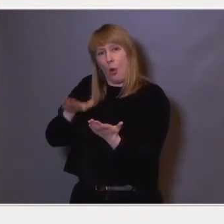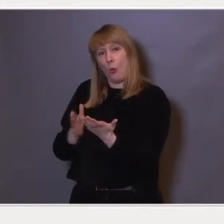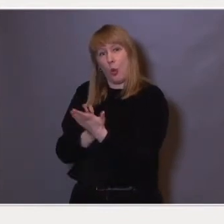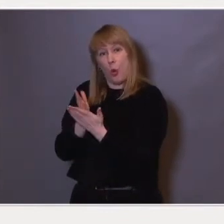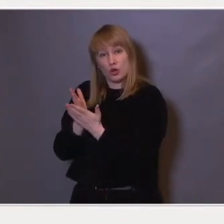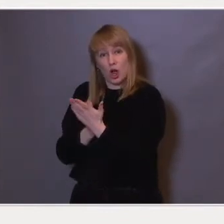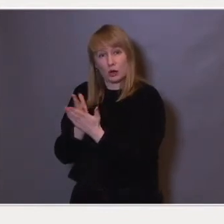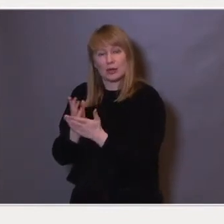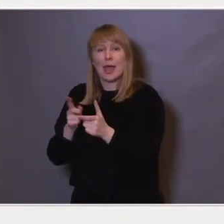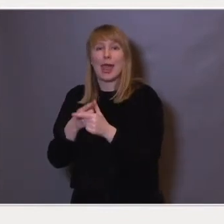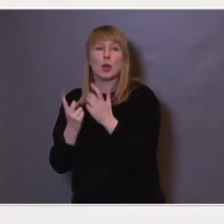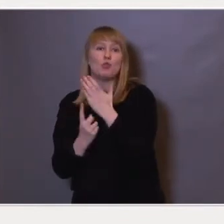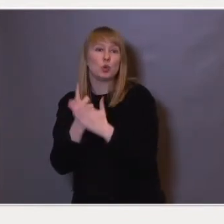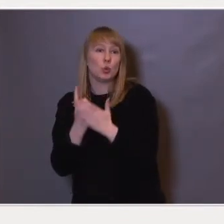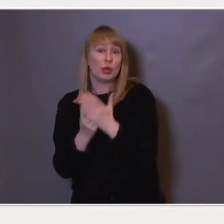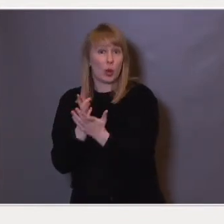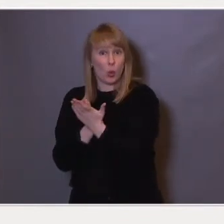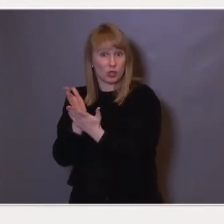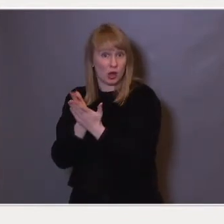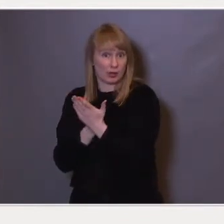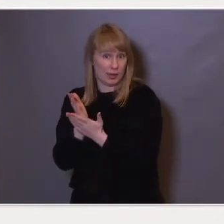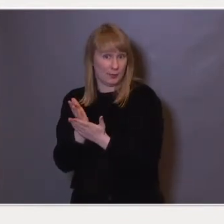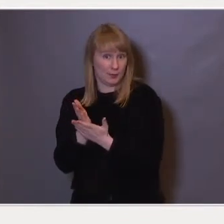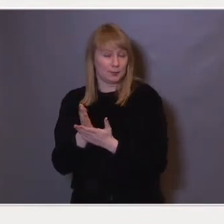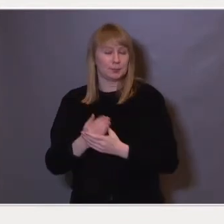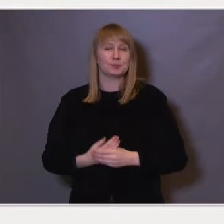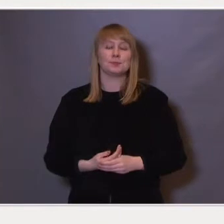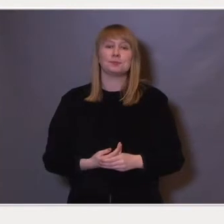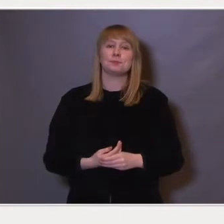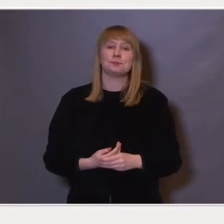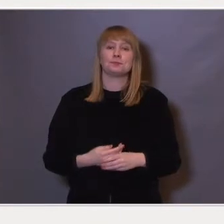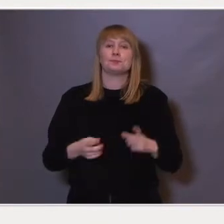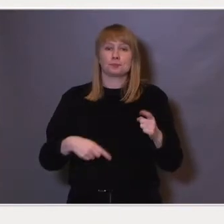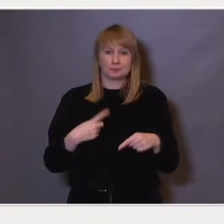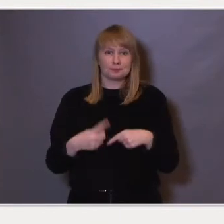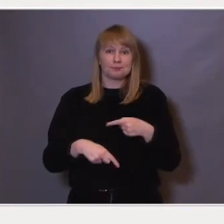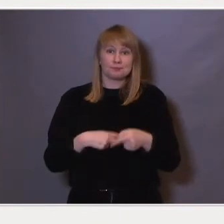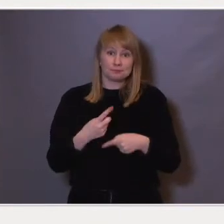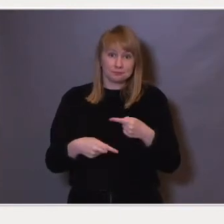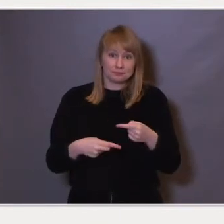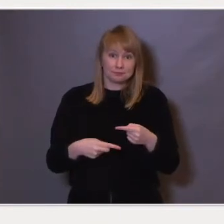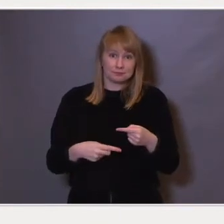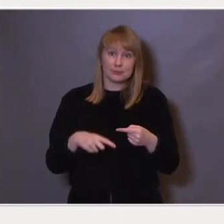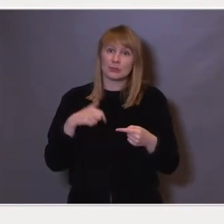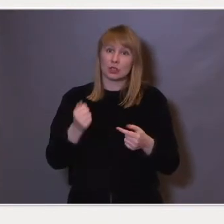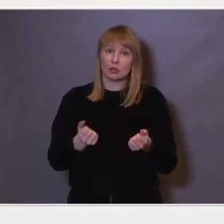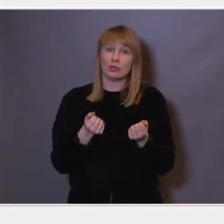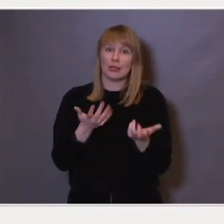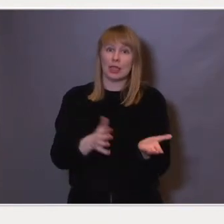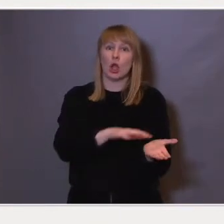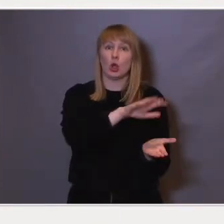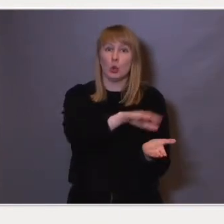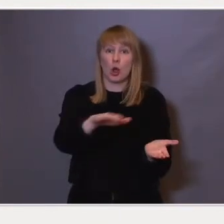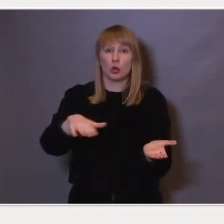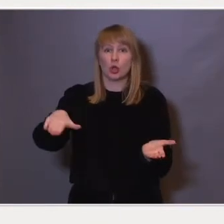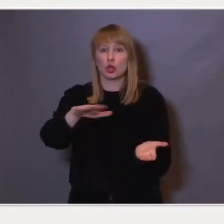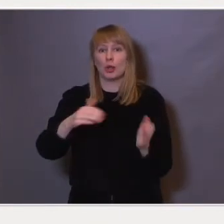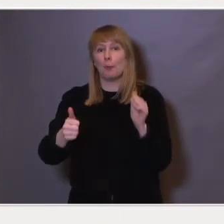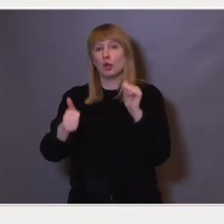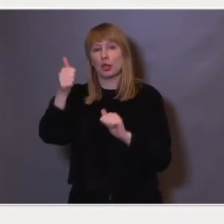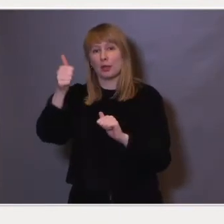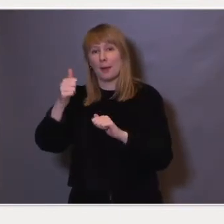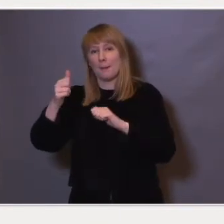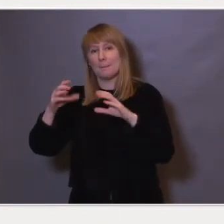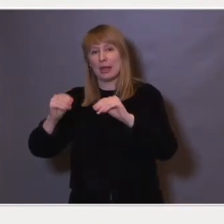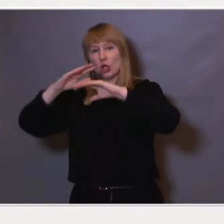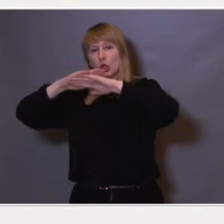årsaker, eller mulige årsaker. Og så ble vi bedt om å gi lokale og nasjonale myndigheter et bedre